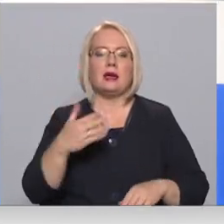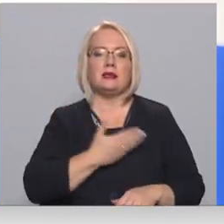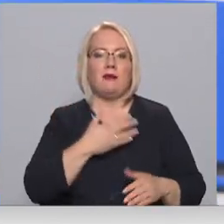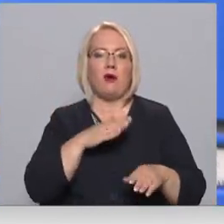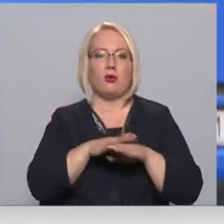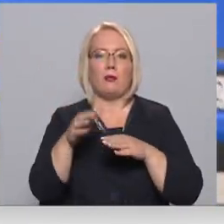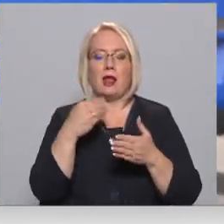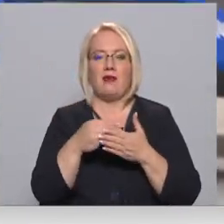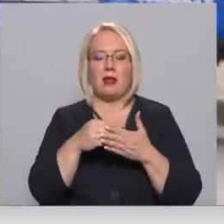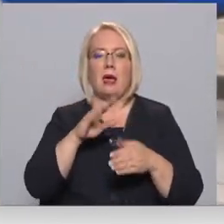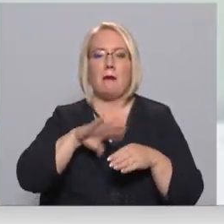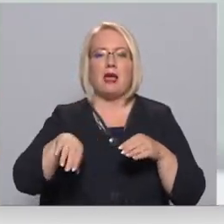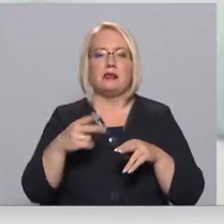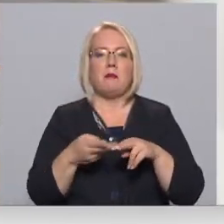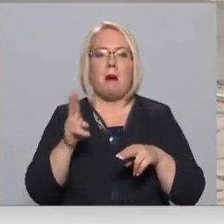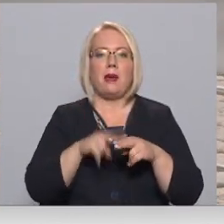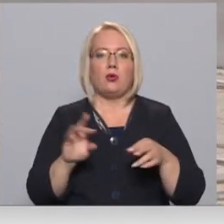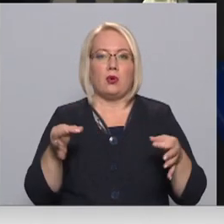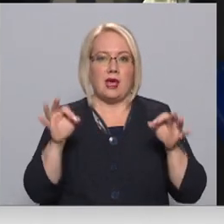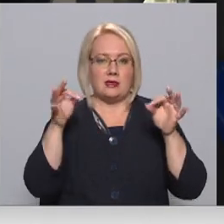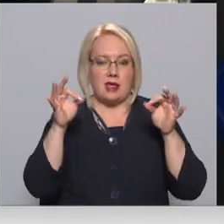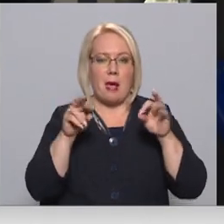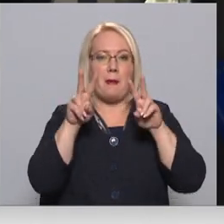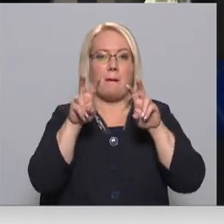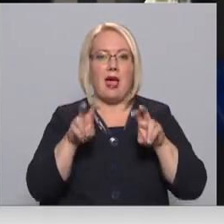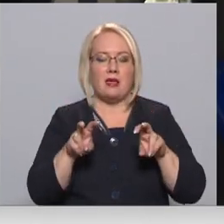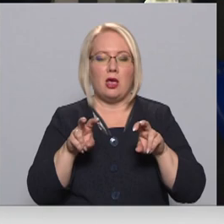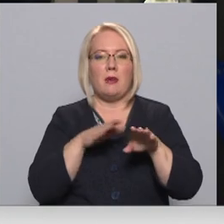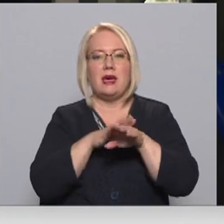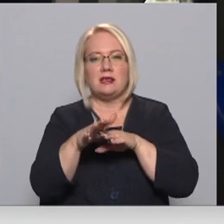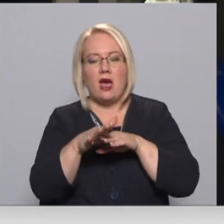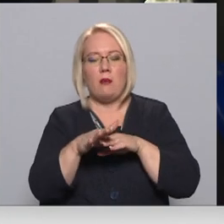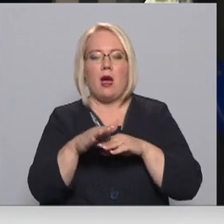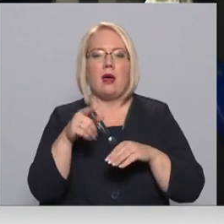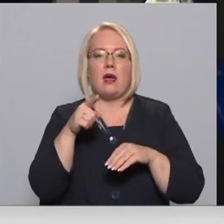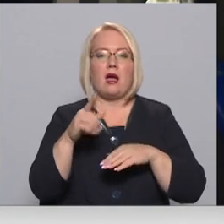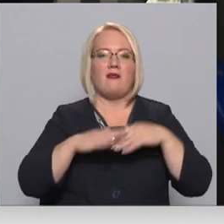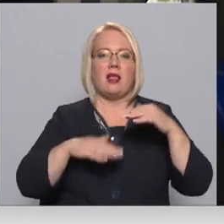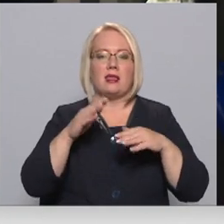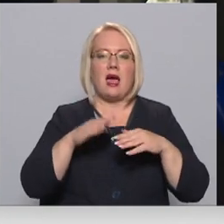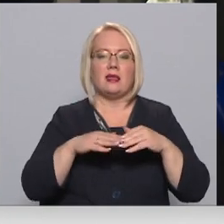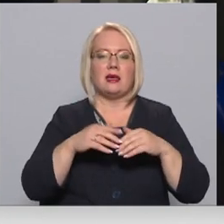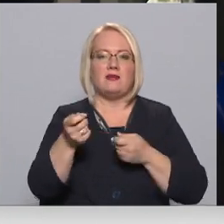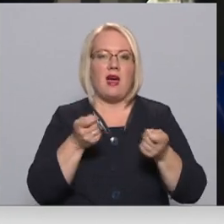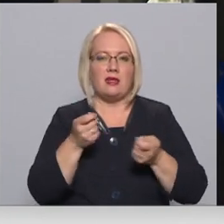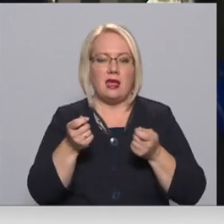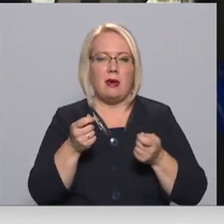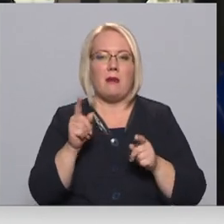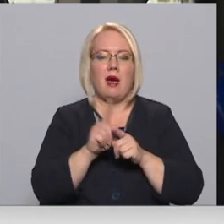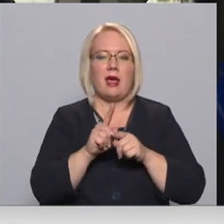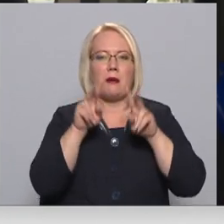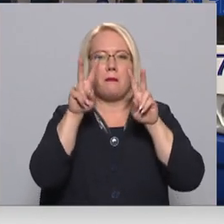bez papildu greznībā. Pētījumi īstenojas IA projektu un kvalitātes vadība kopā ar SKDS un Zinātnisko